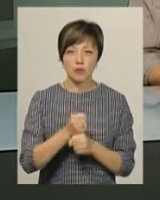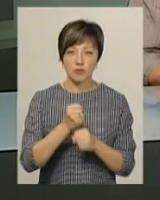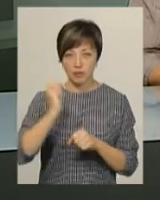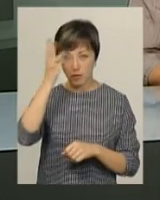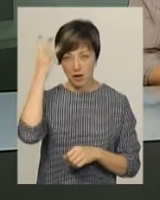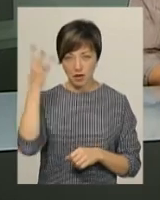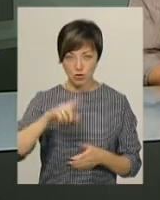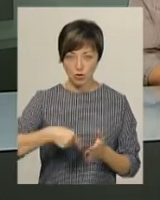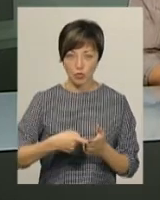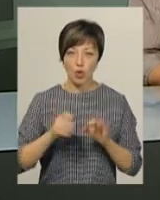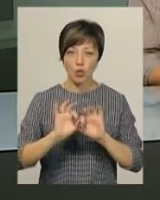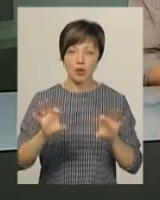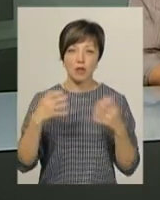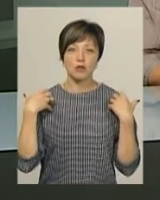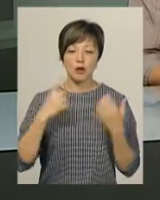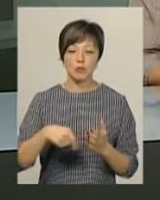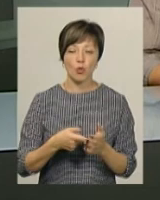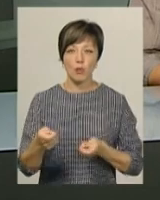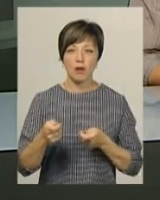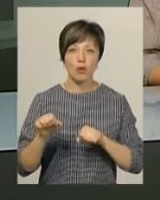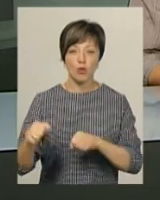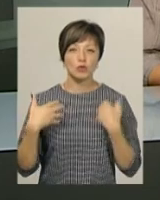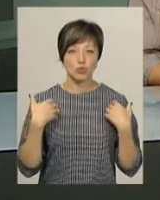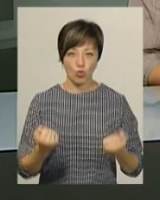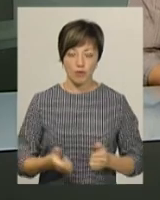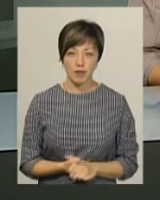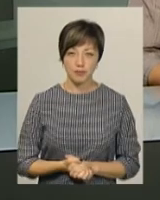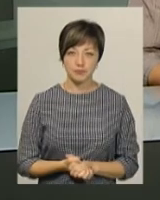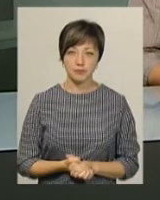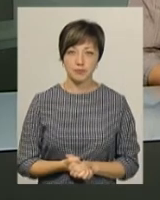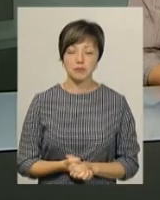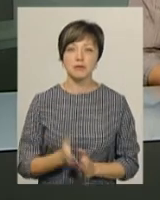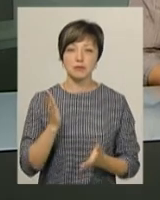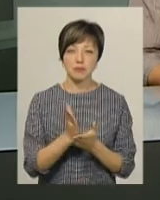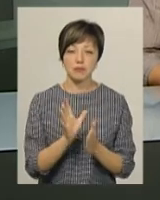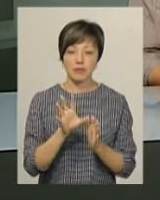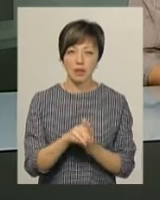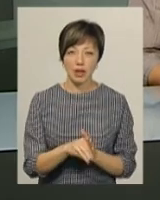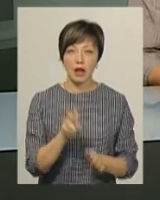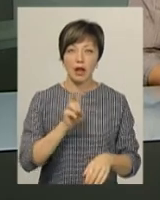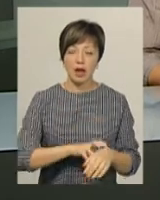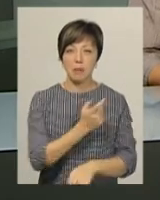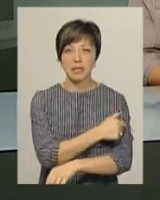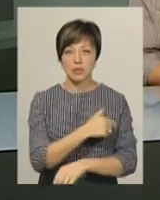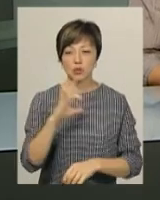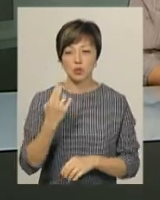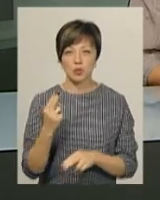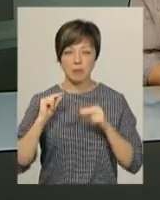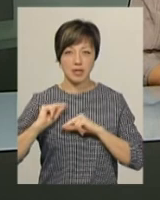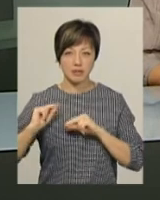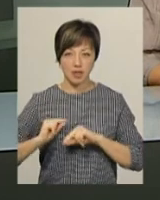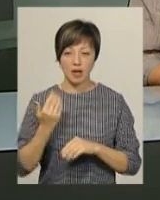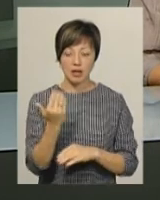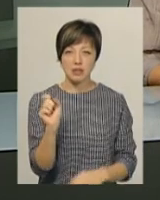це нам розповів начальник міського управління охорони здоров'я Борис Ткач. Вона складається із лікарем, медсестри та соціального працівника.